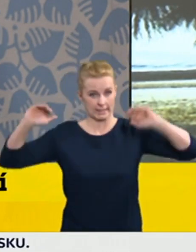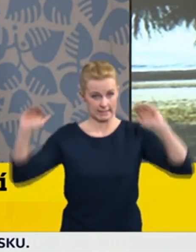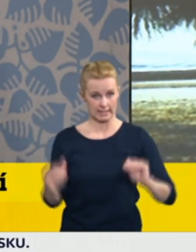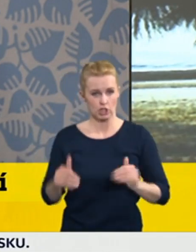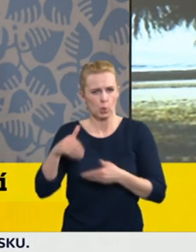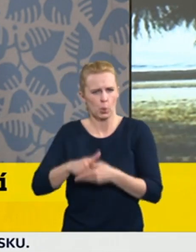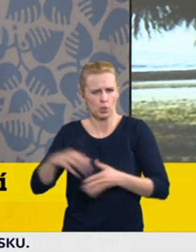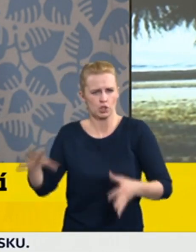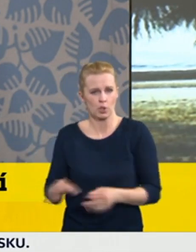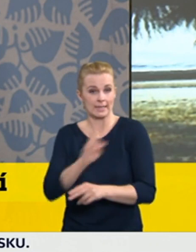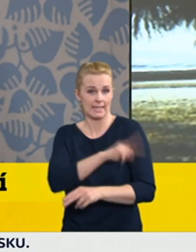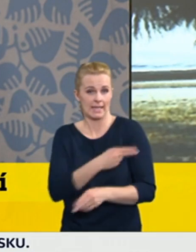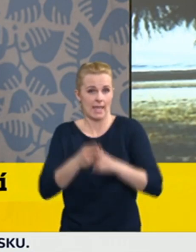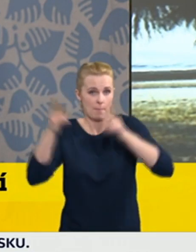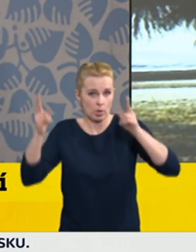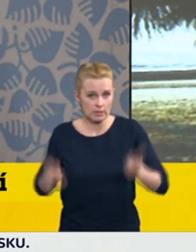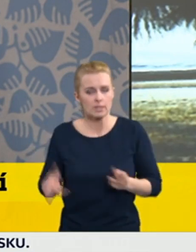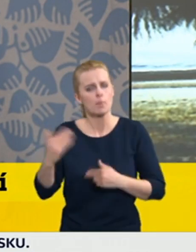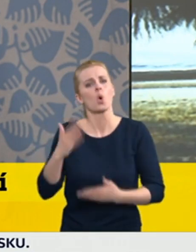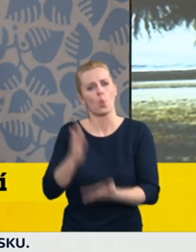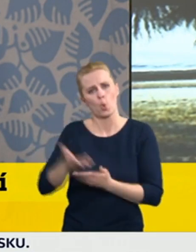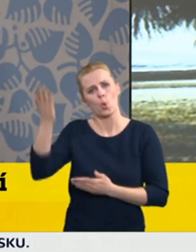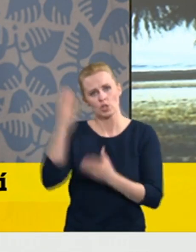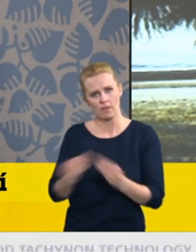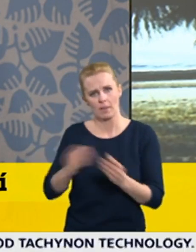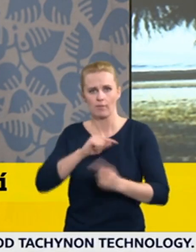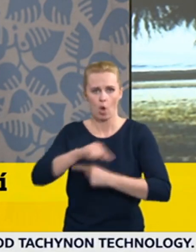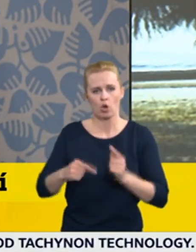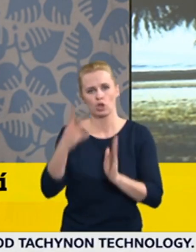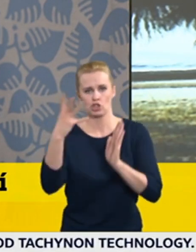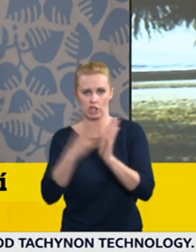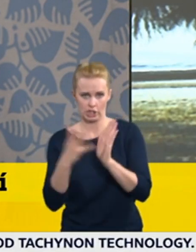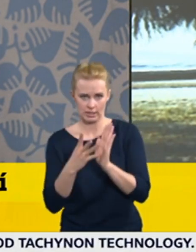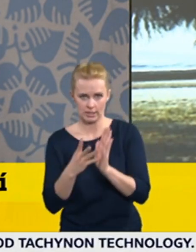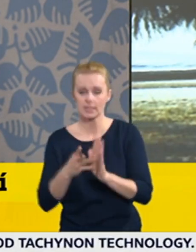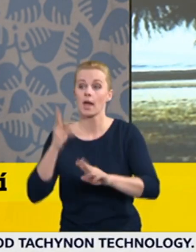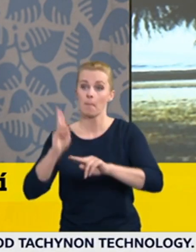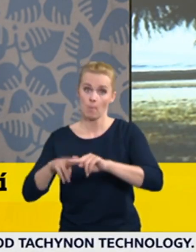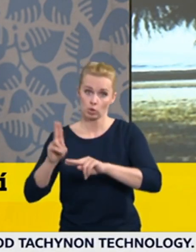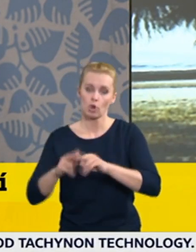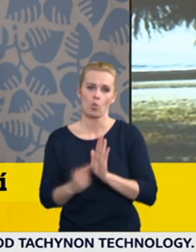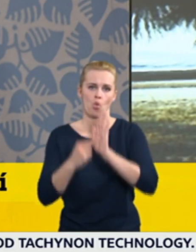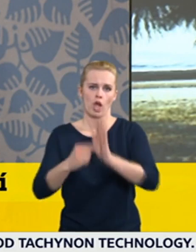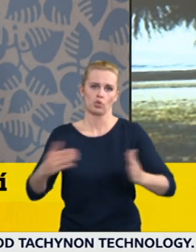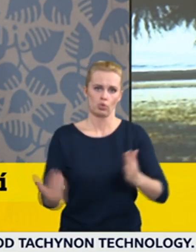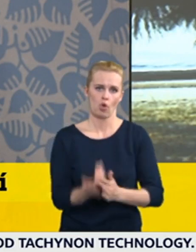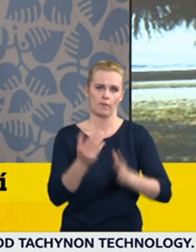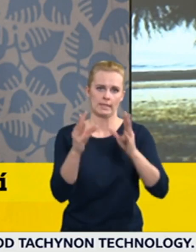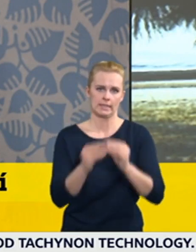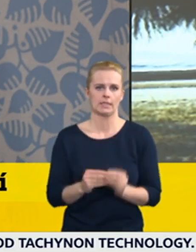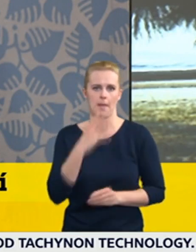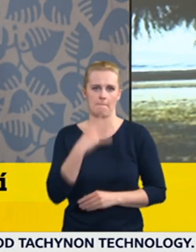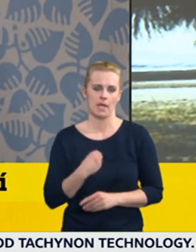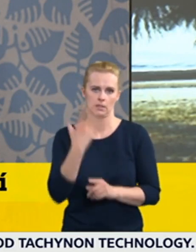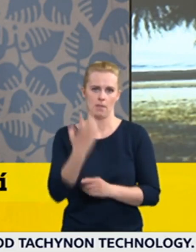jsem se bavil k hodnotám, které se budou pohybovat kolem 4 tisíc, potom bude tato nová varianta představena a důvodem je právě to, abychom